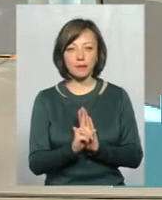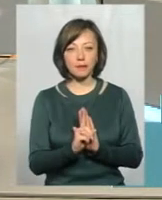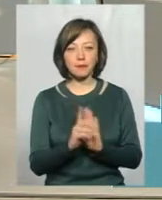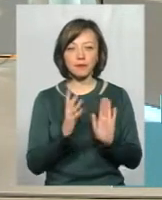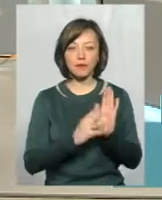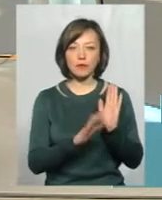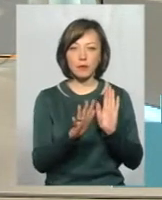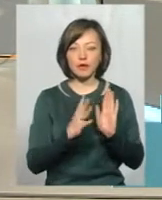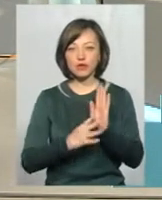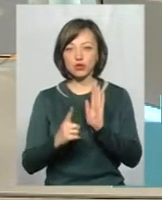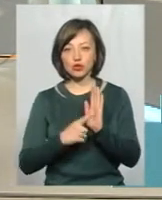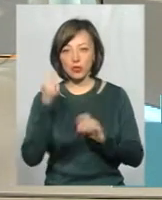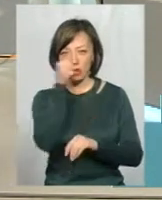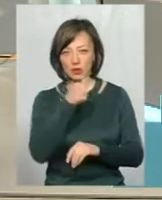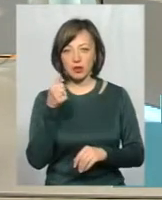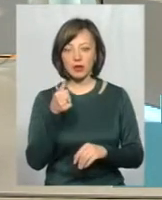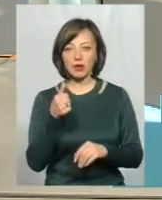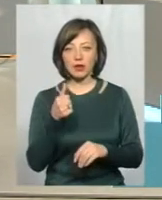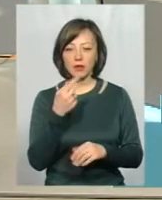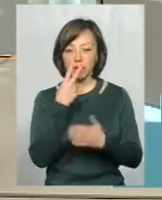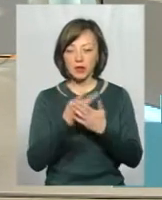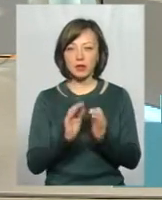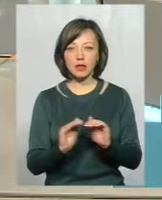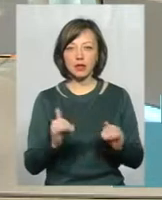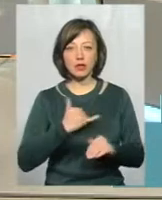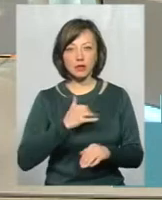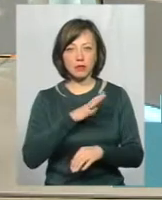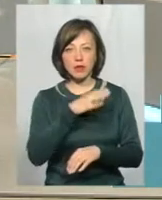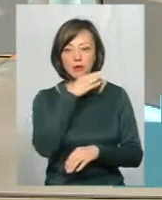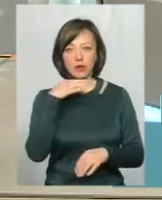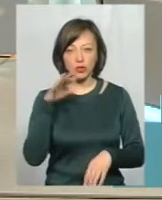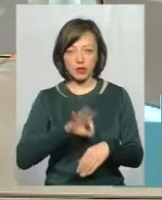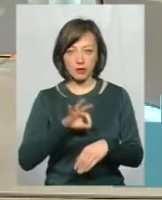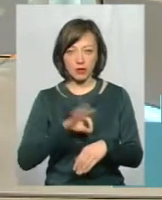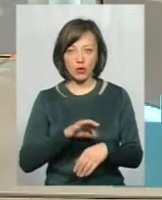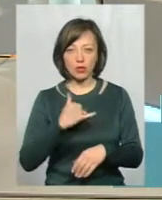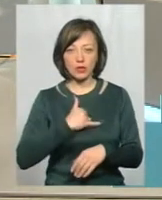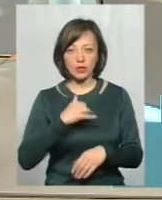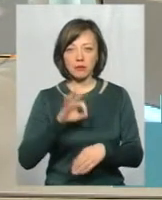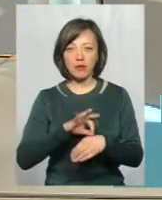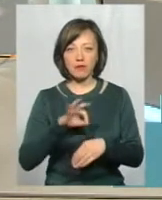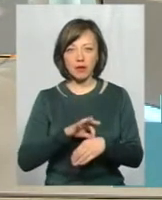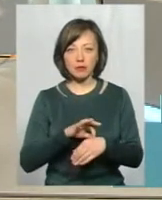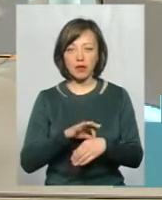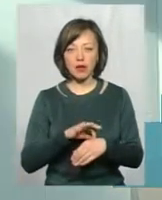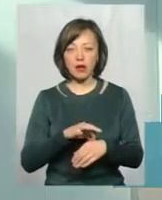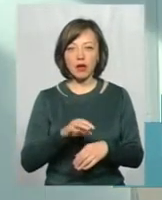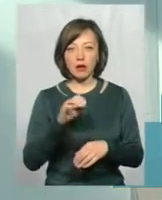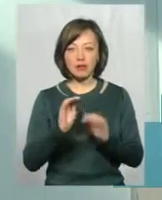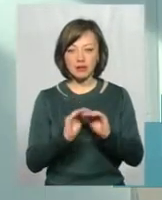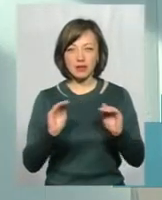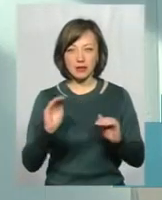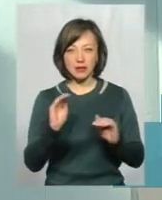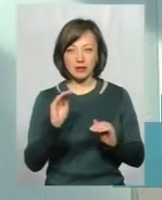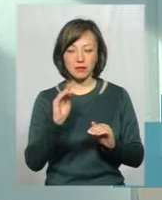95-96-й у нас дійсно, якщо судити по дітям, у нас була больша заболіваємість. У нас заболіваємість підростків доходила